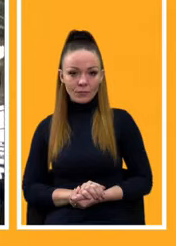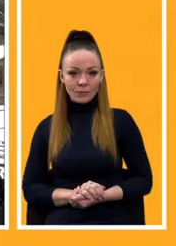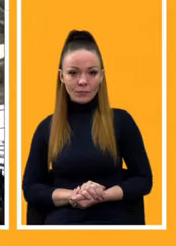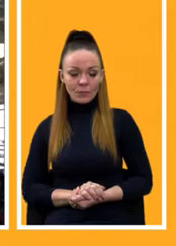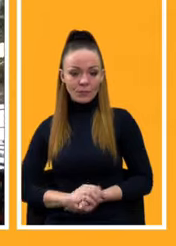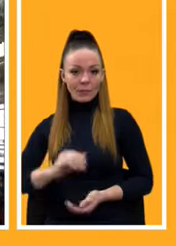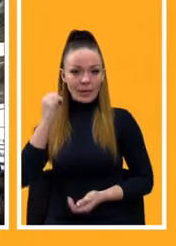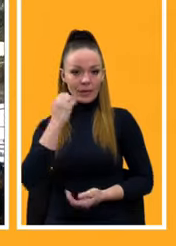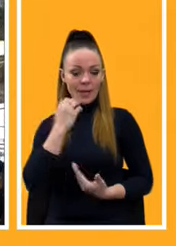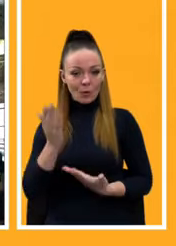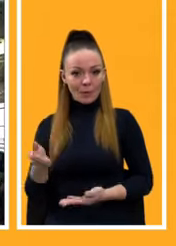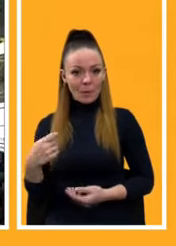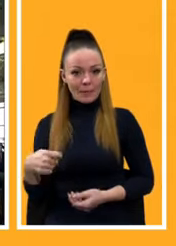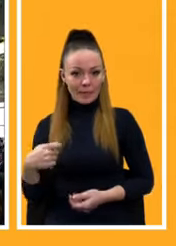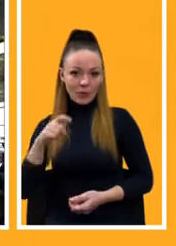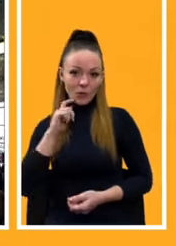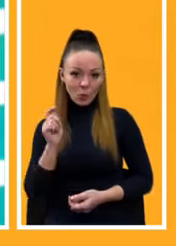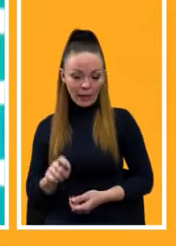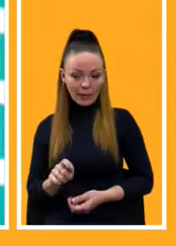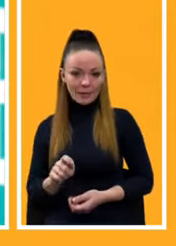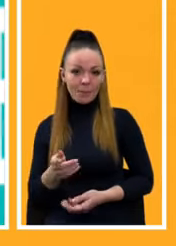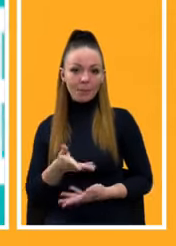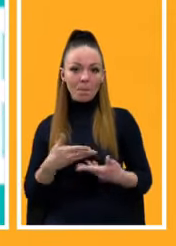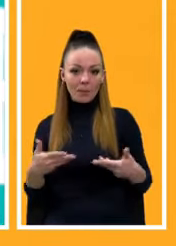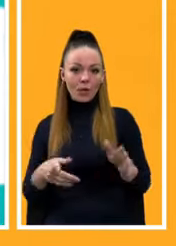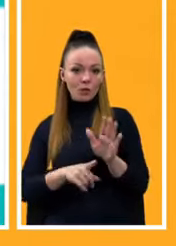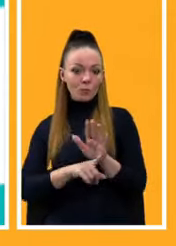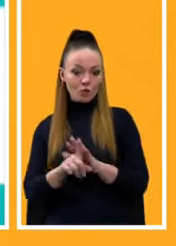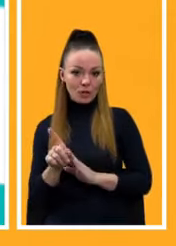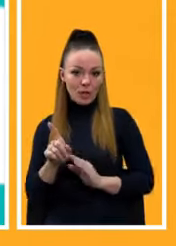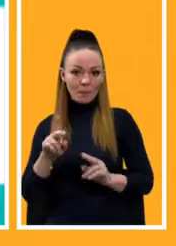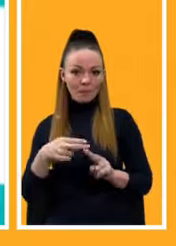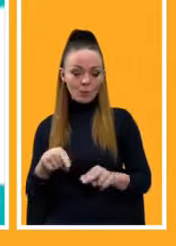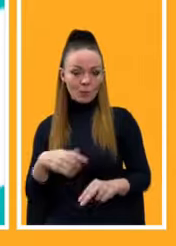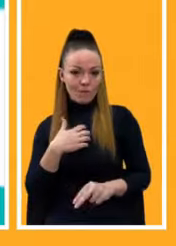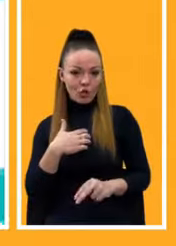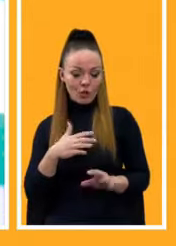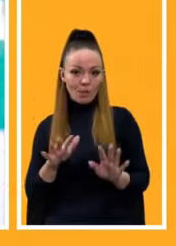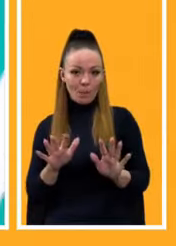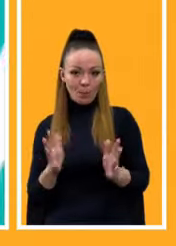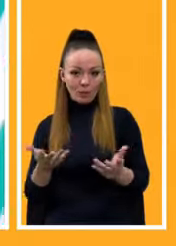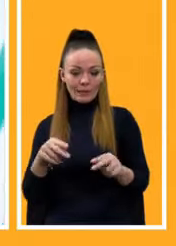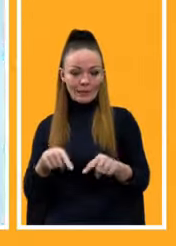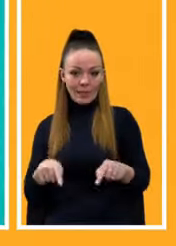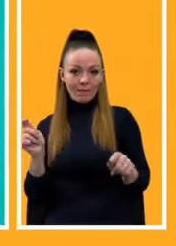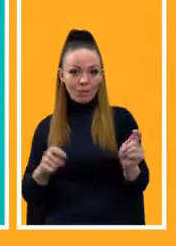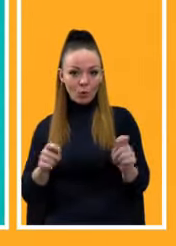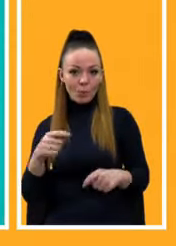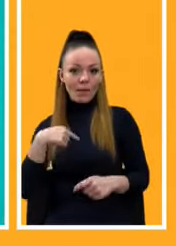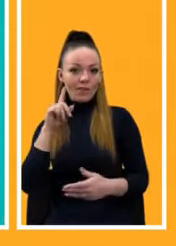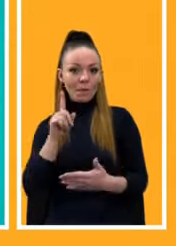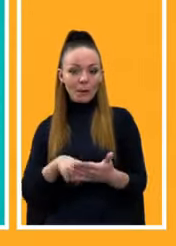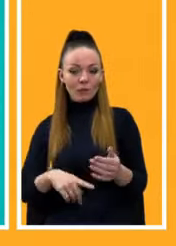Дякуємо президентові України. Ми розпочинаємо цю важливу подію, цей форум. Я певен, що для